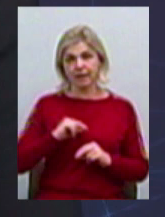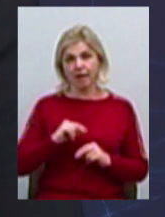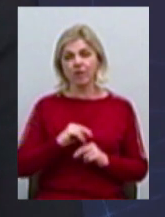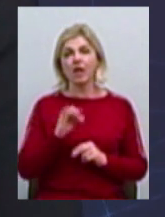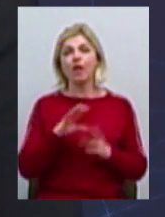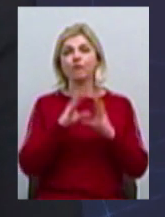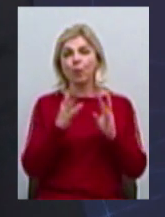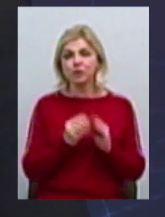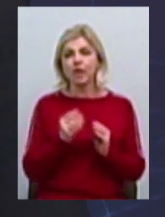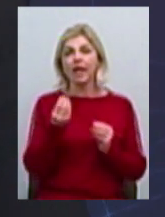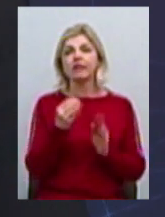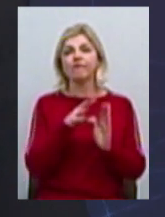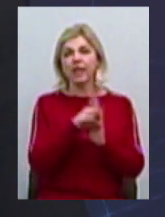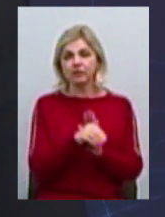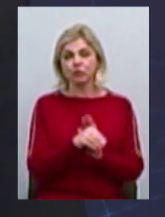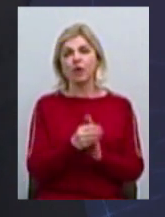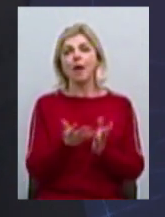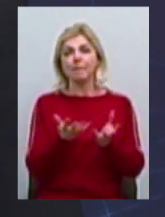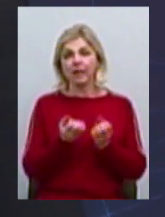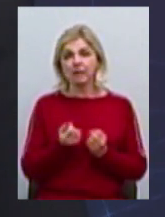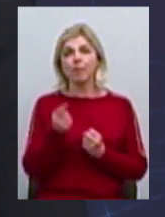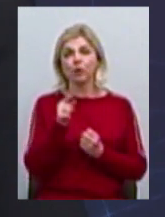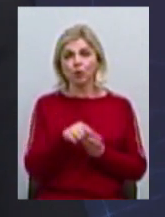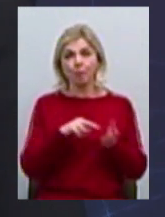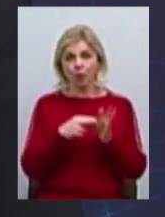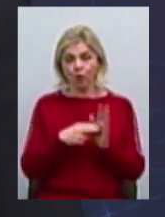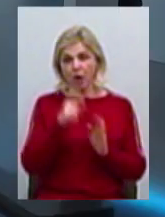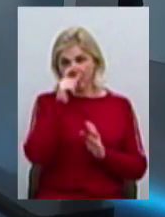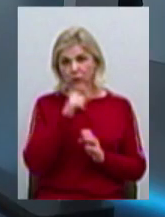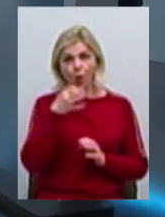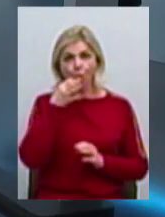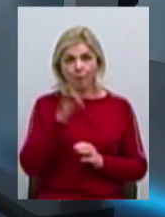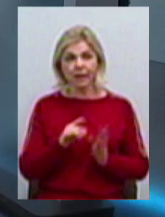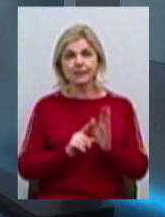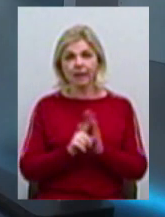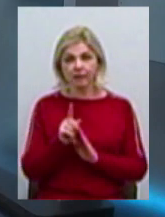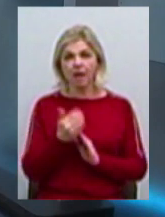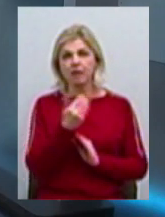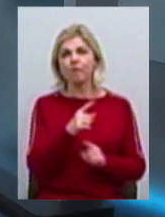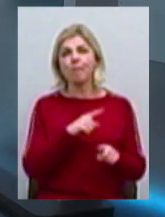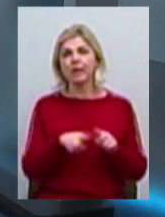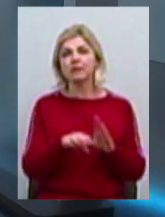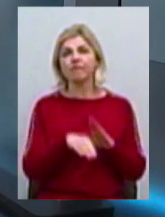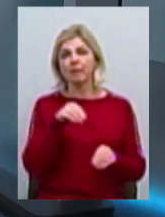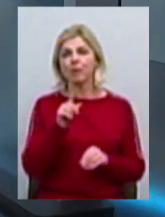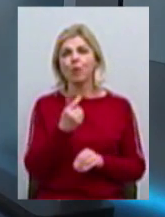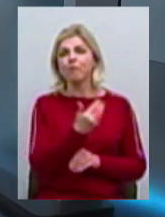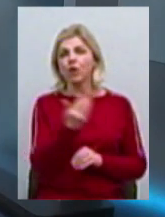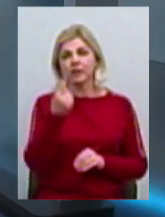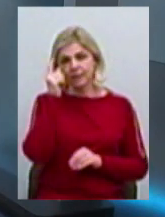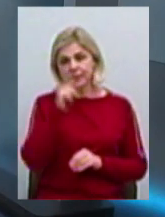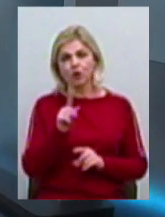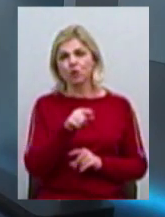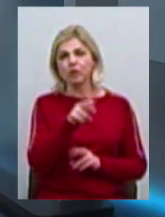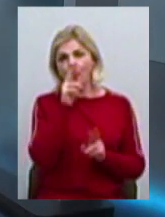той проєкт, який має негативний досвід. От якщо проєкт має негативний досвід, стартап, от його швидше обирають, тому що вони вже знають, на чому вони